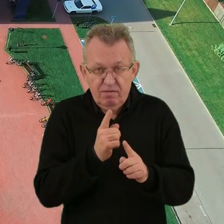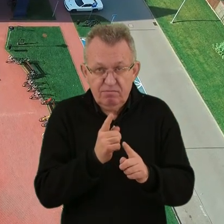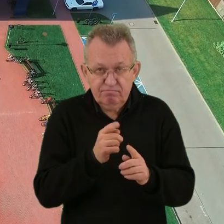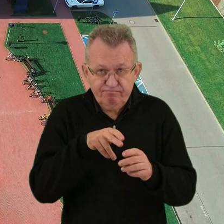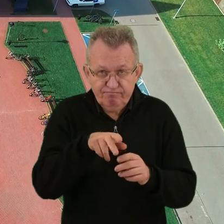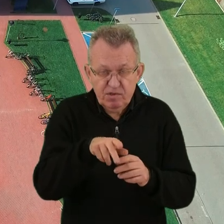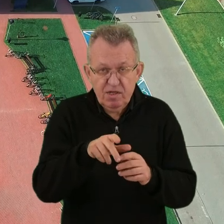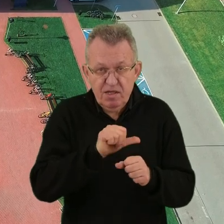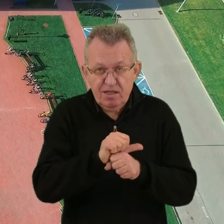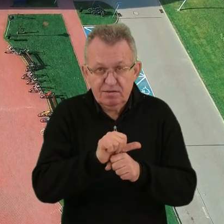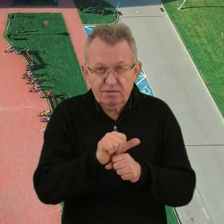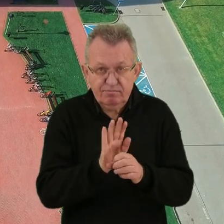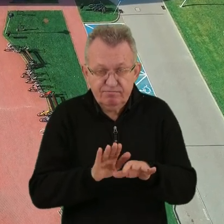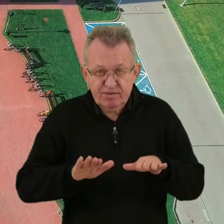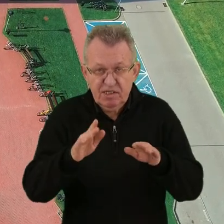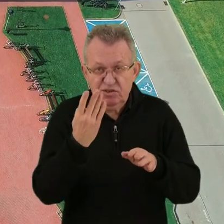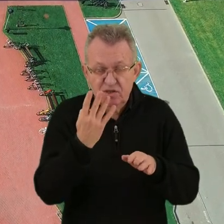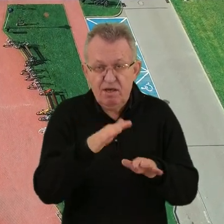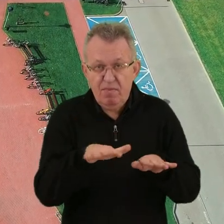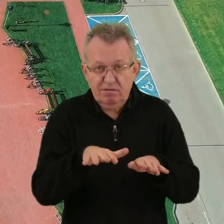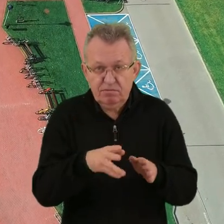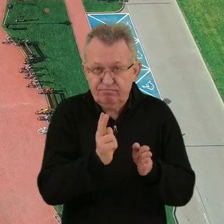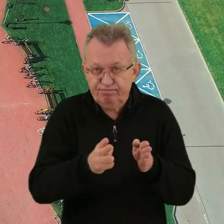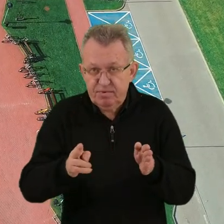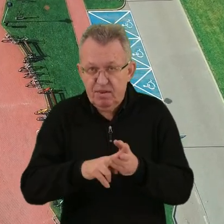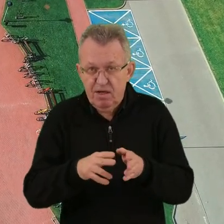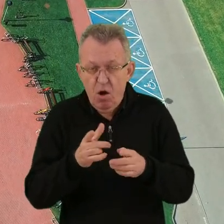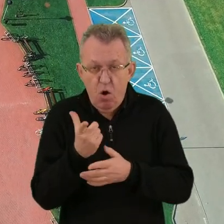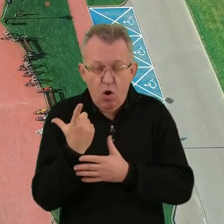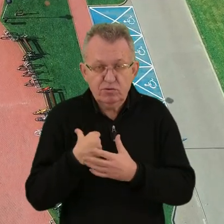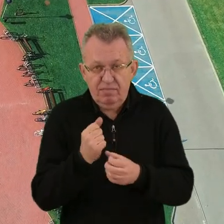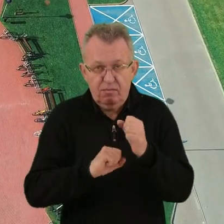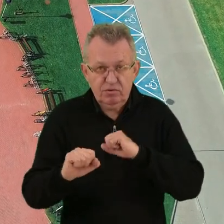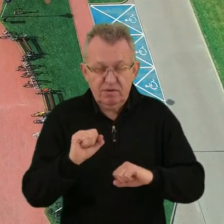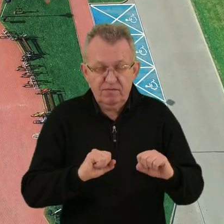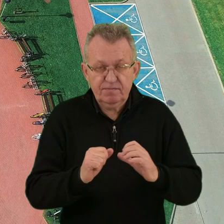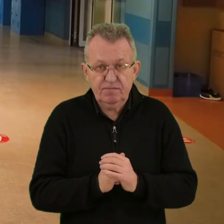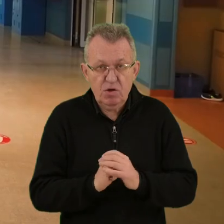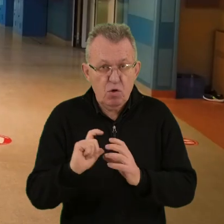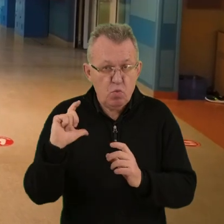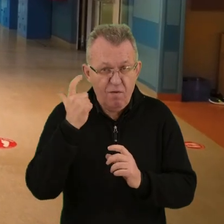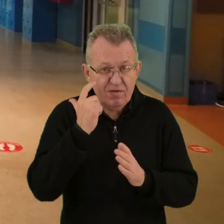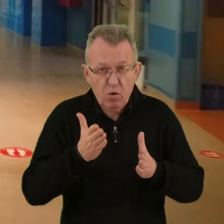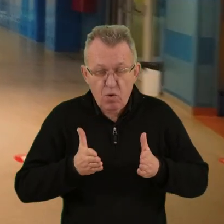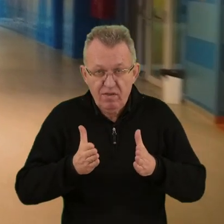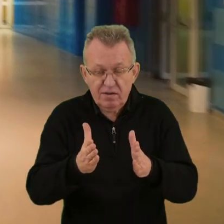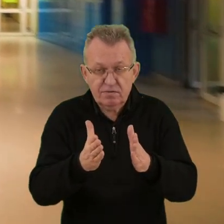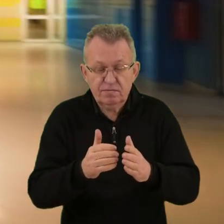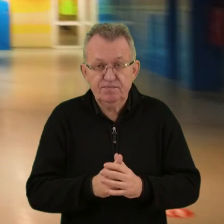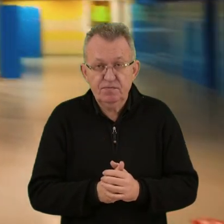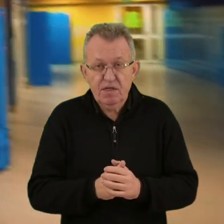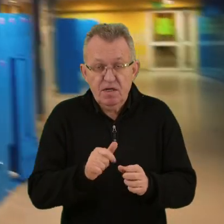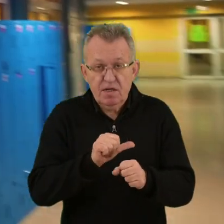wejściem do szkoły znajduje się podjazd oraz cztery miejsca parkingowe dla osób niepełnosprawnych. W głównym holu